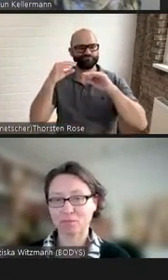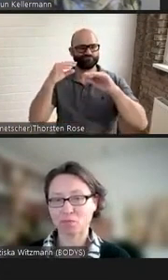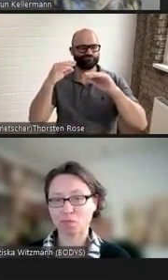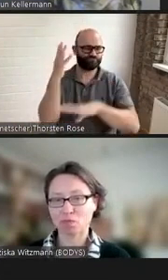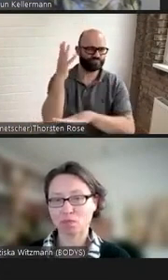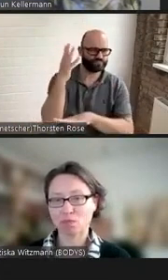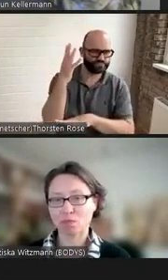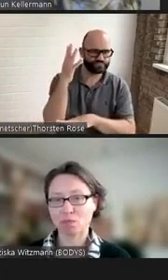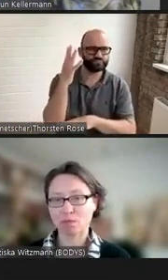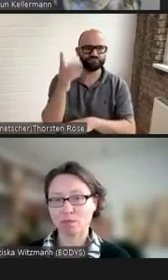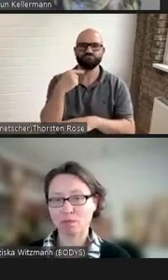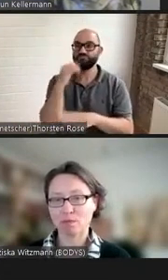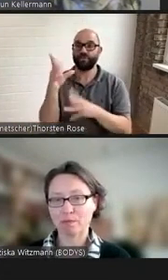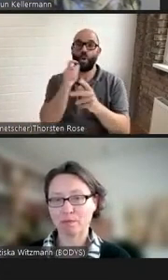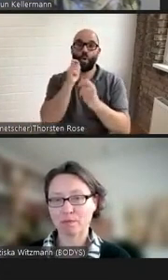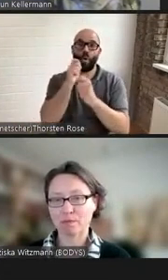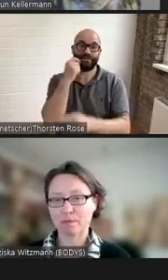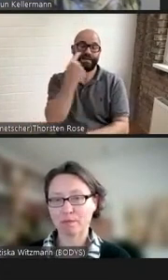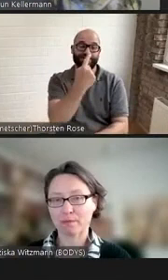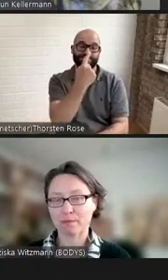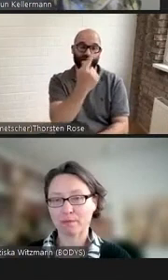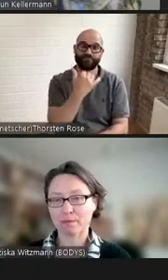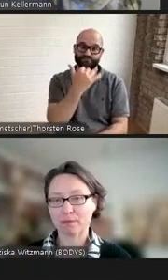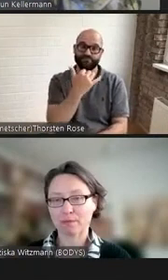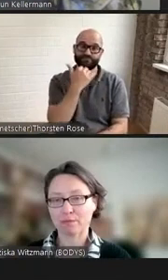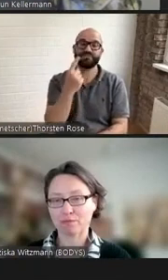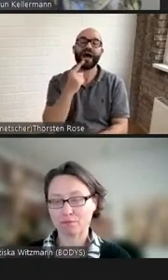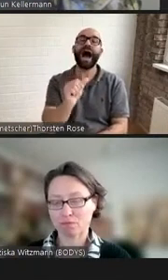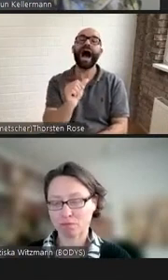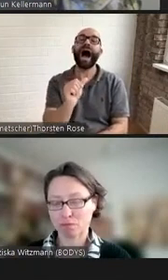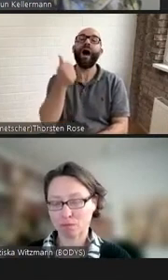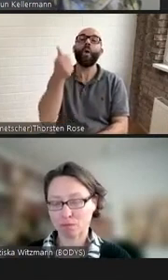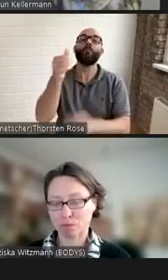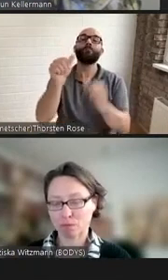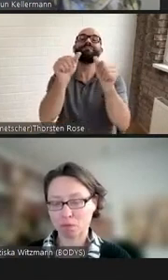sagt die Hauptfigur ist ein von der Natur